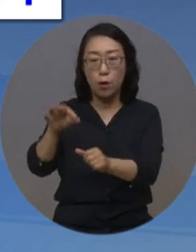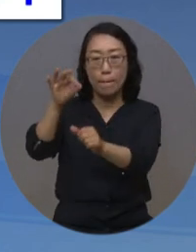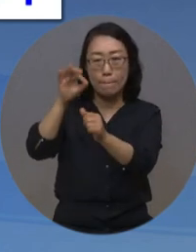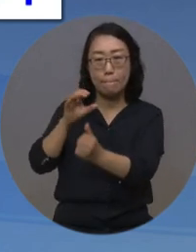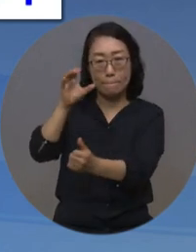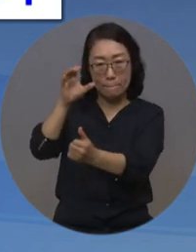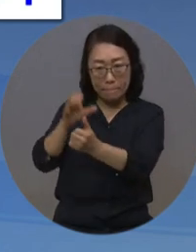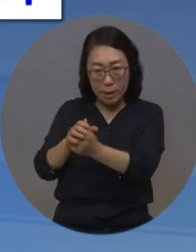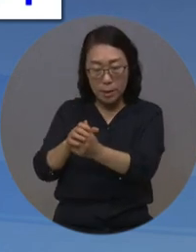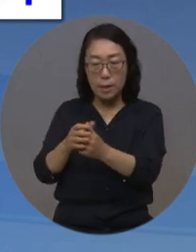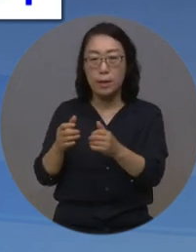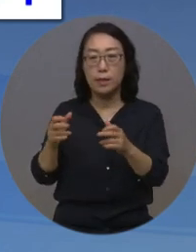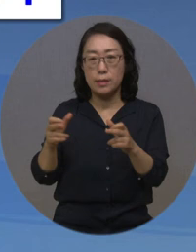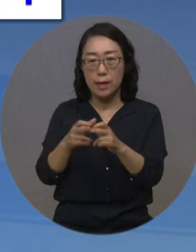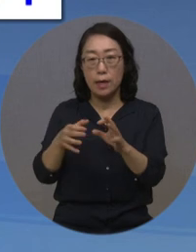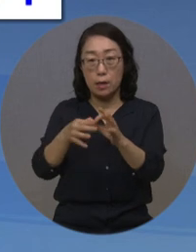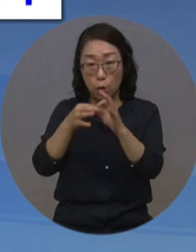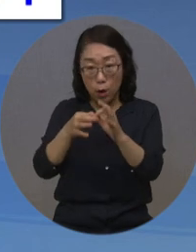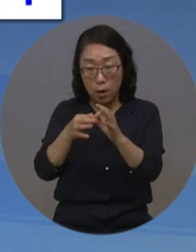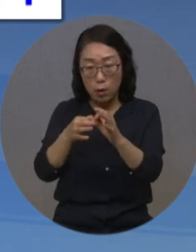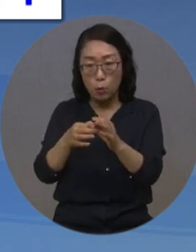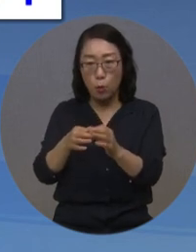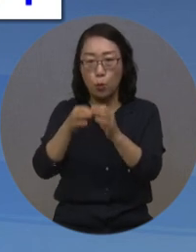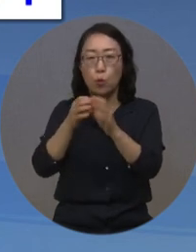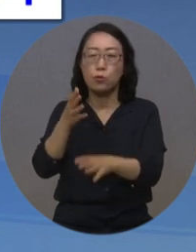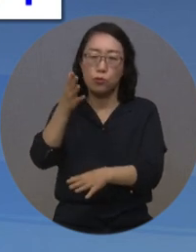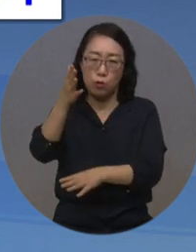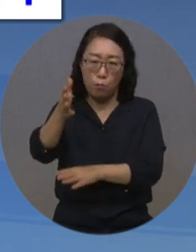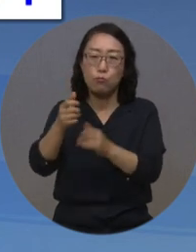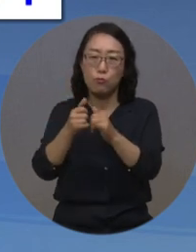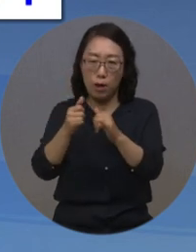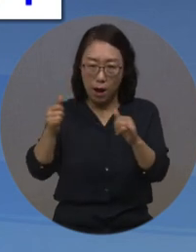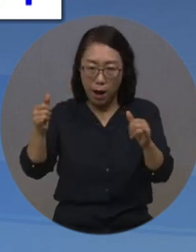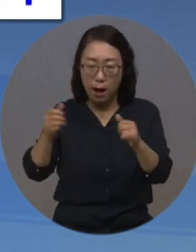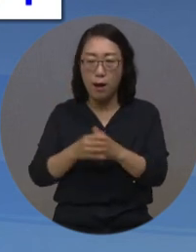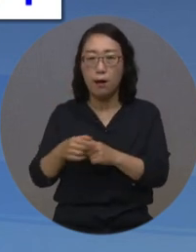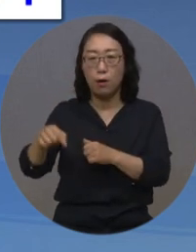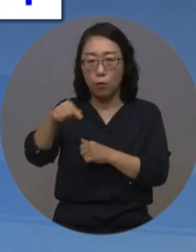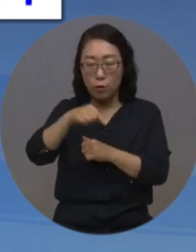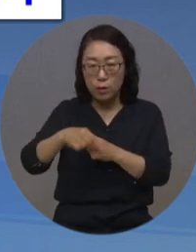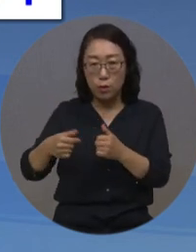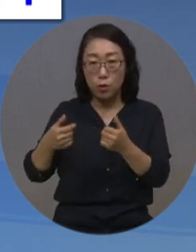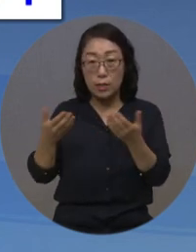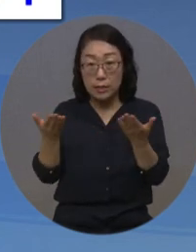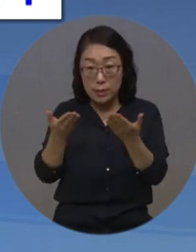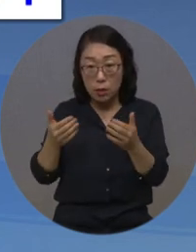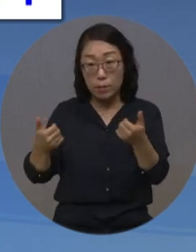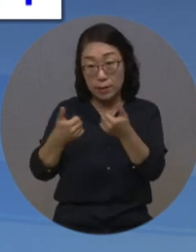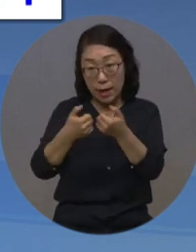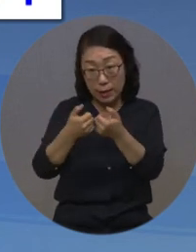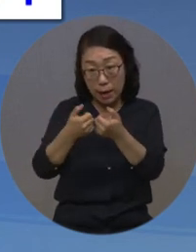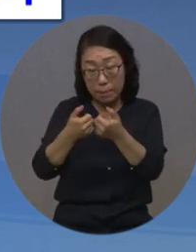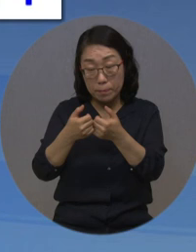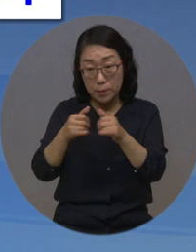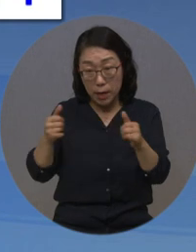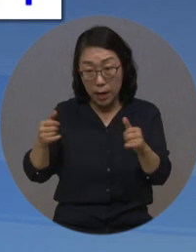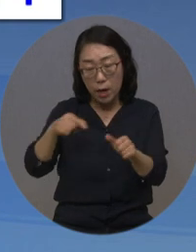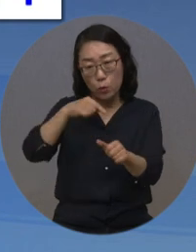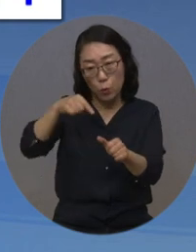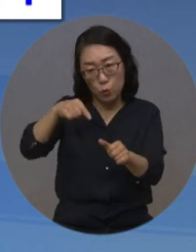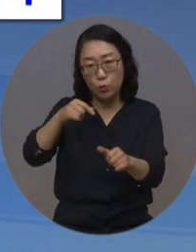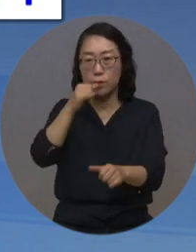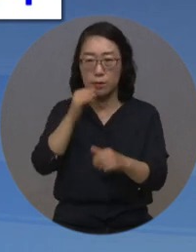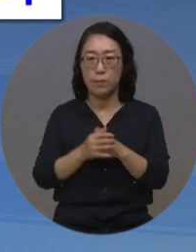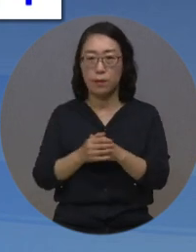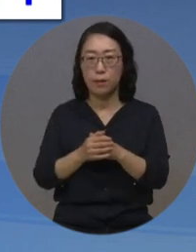장애인 고용 관련 전문 인력으로 고용 개발원은 장애인 직업생활상담원을 양성하는 교육과정을 운영하고 있습니다.